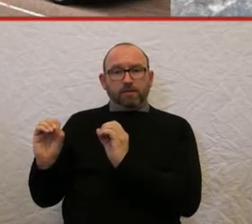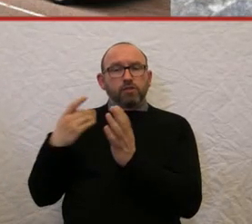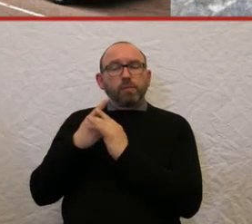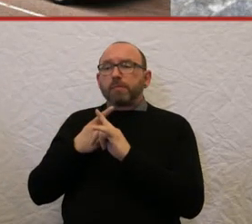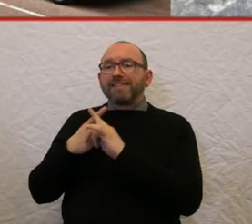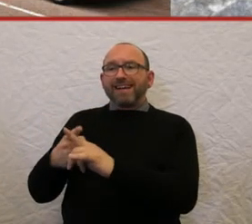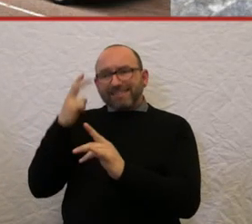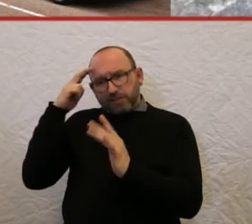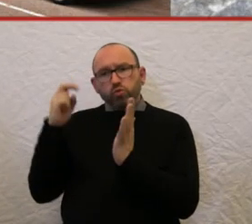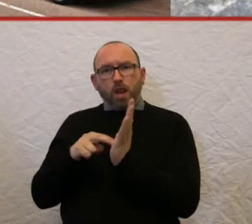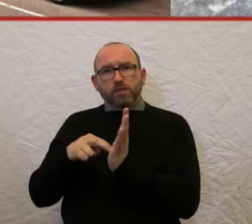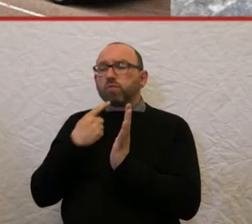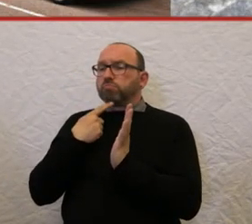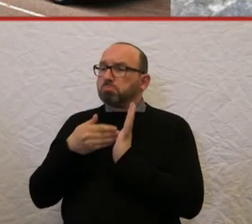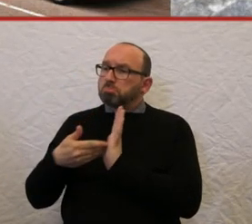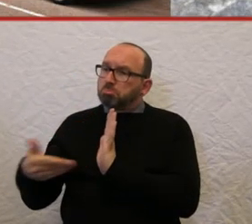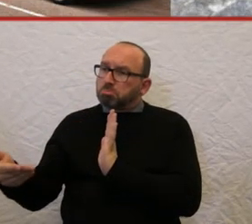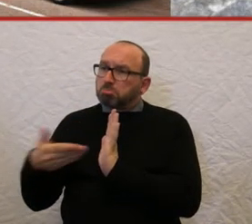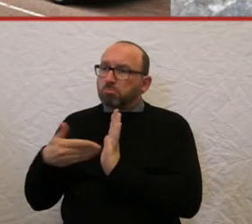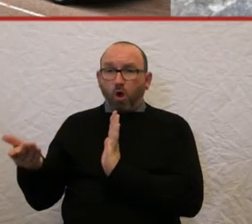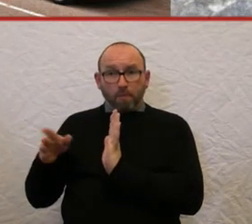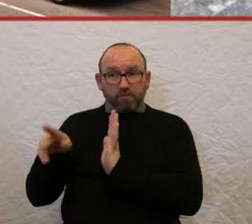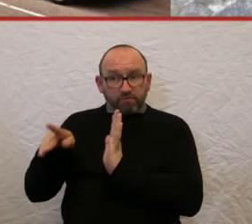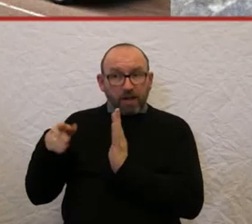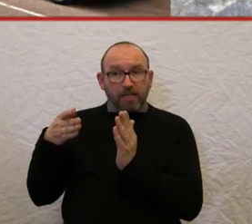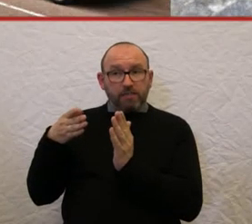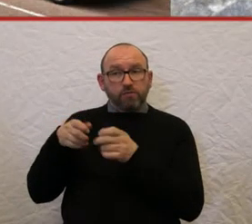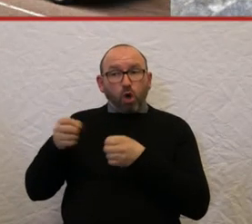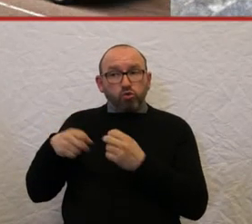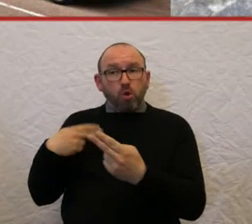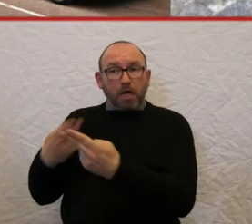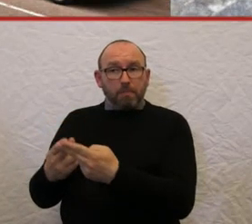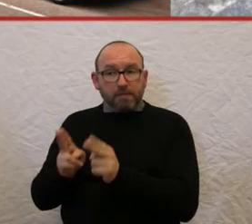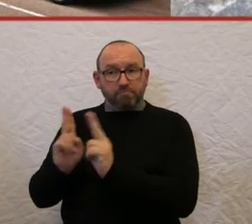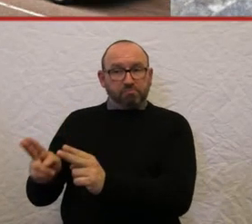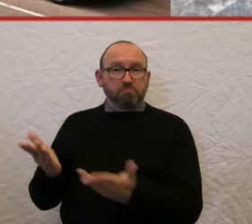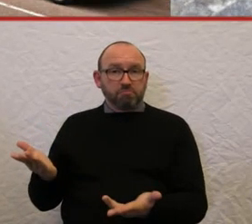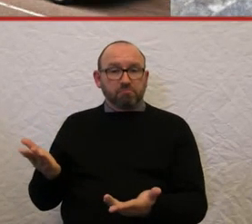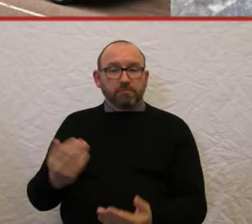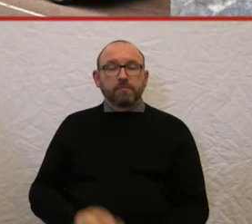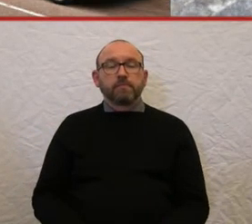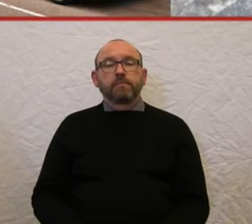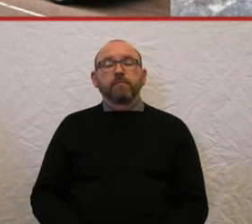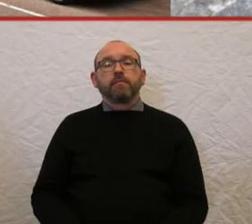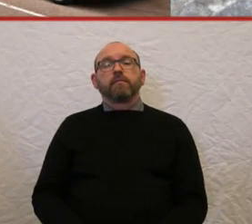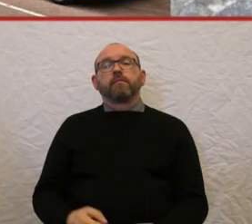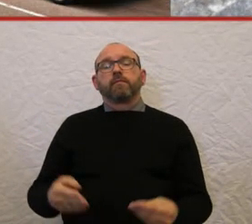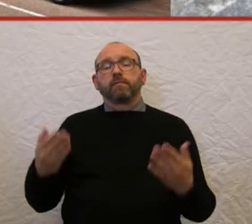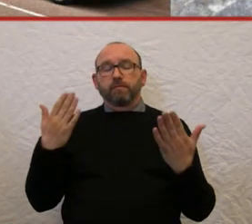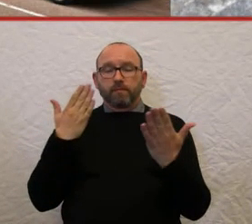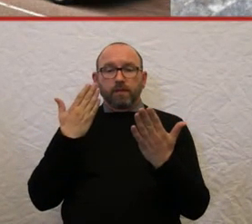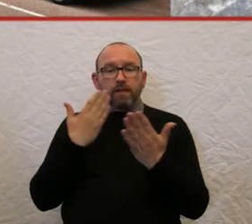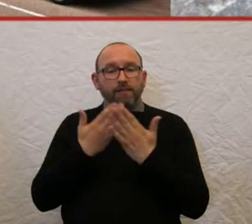Taxis darüber nachzudenken, welche davon rollstuhlgerecht werden. Also wenn ich beim Würfelfunk und so weiter und so fort